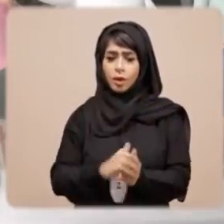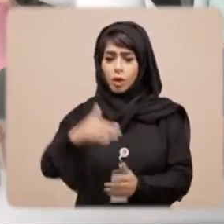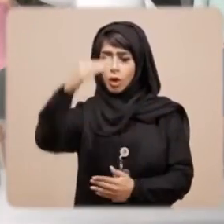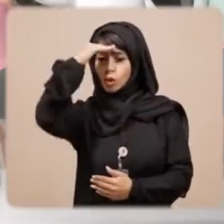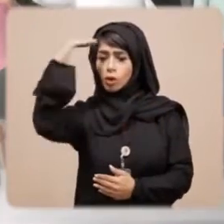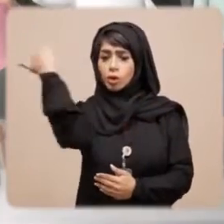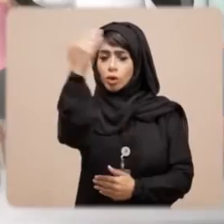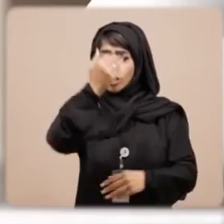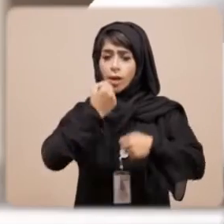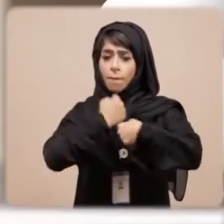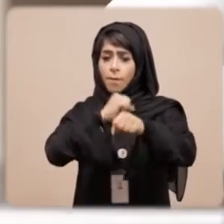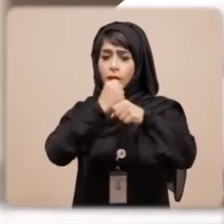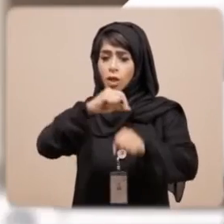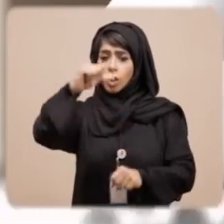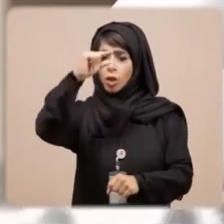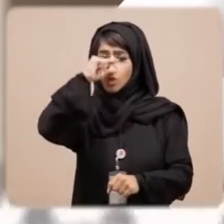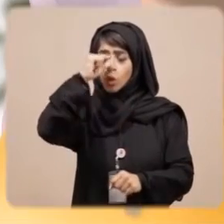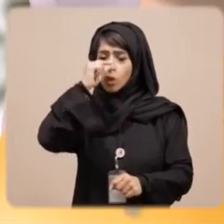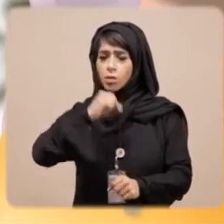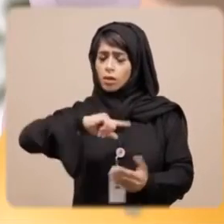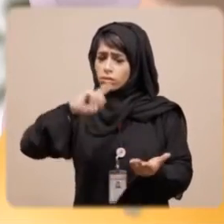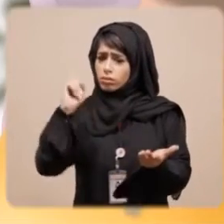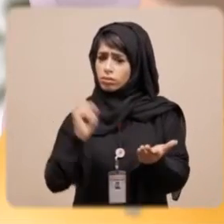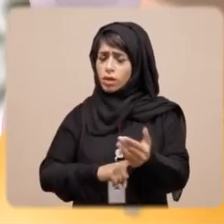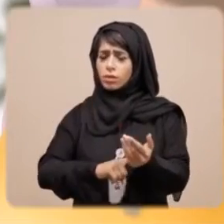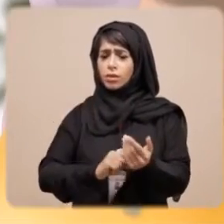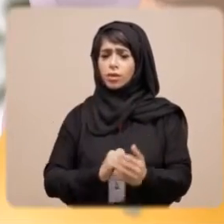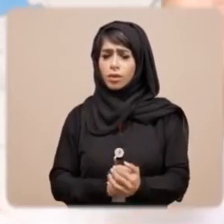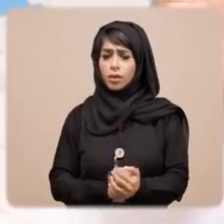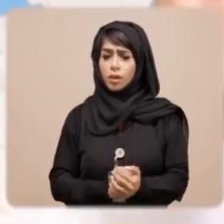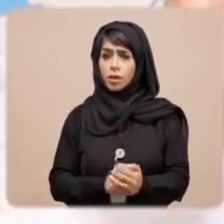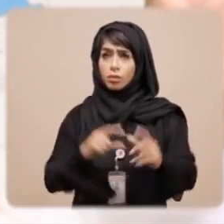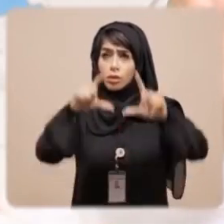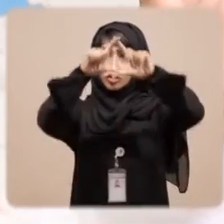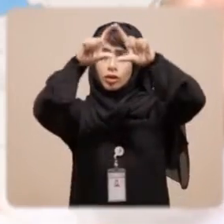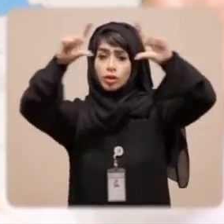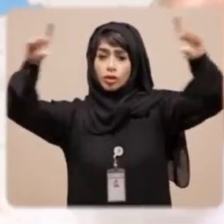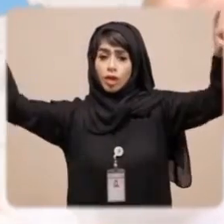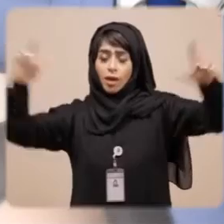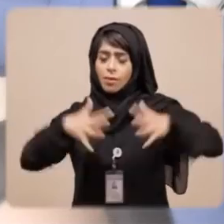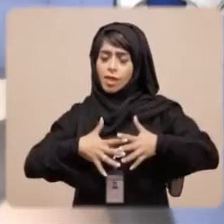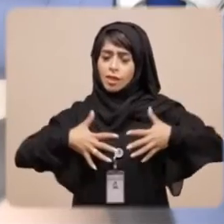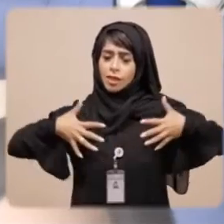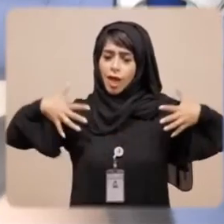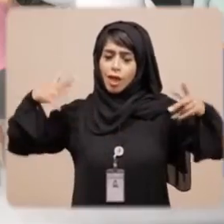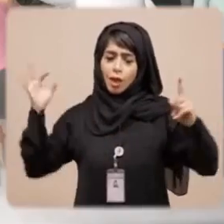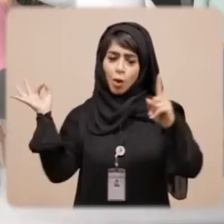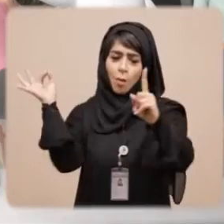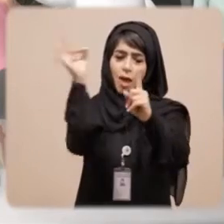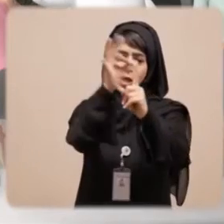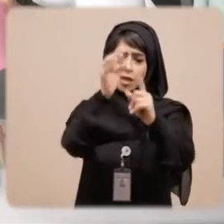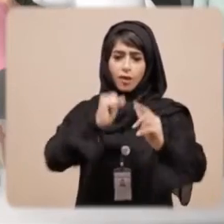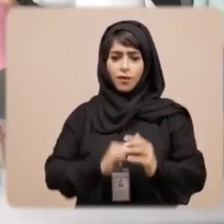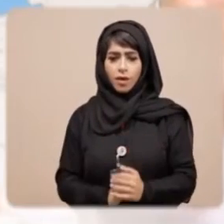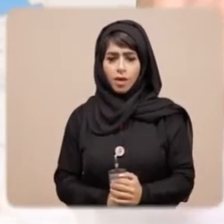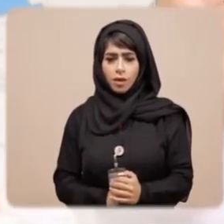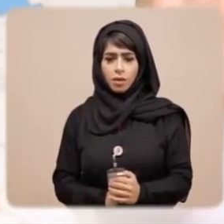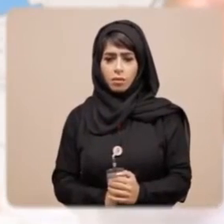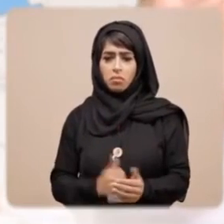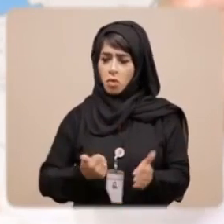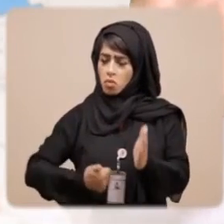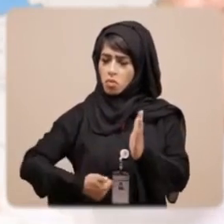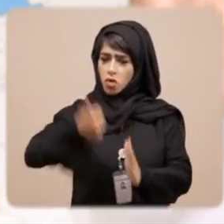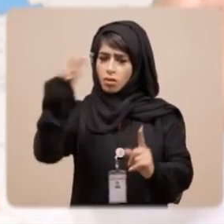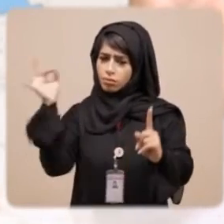شكرا بلدية دبي لتطبيقكم وتجسيدكم لشعار إسعادكم غايتنا فقد